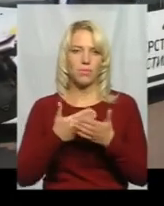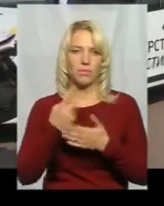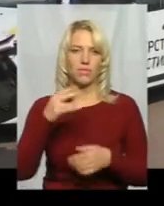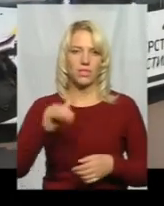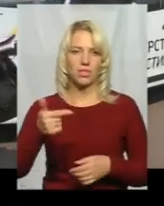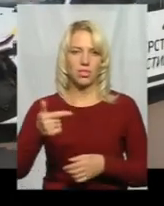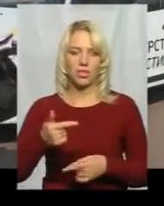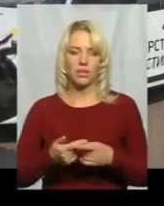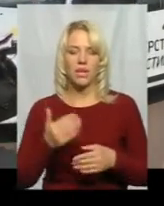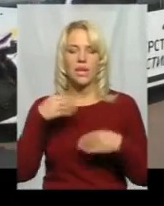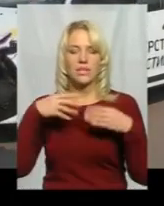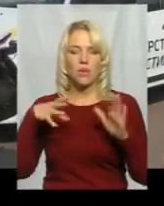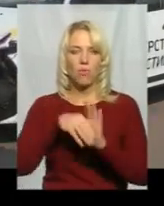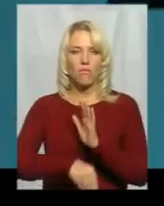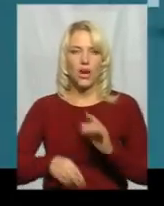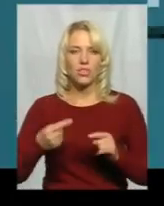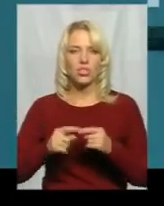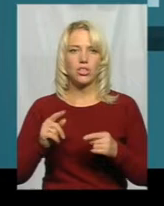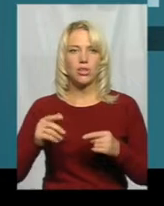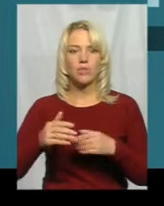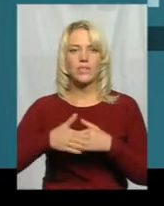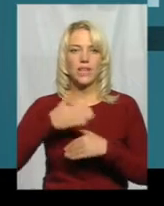фінансові санкції для боржників з аліментів.